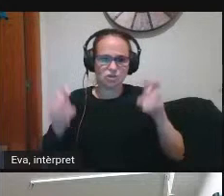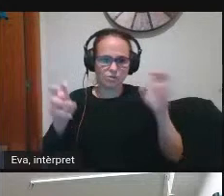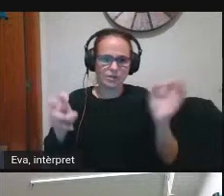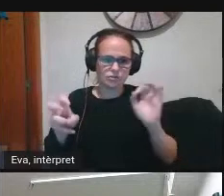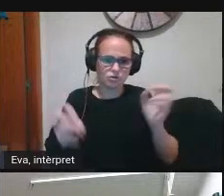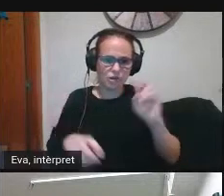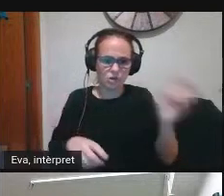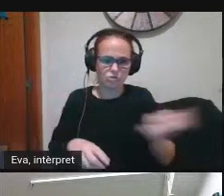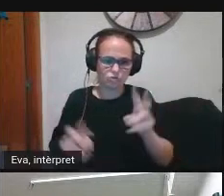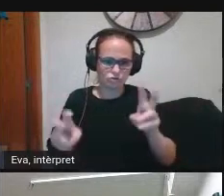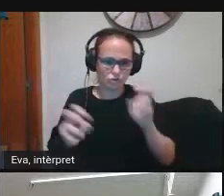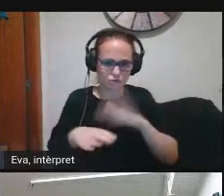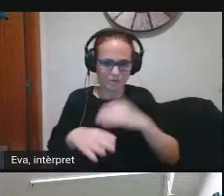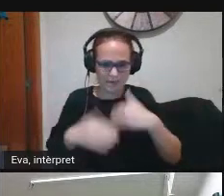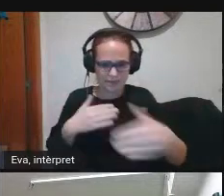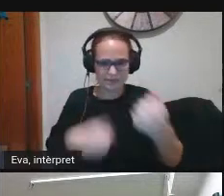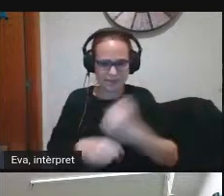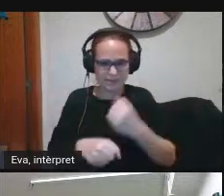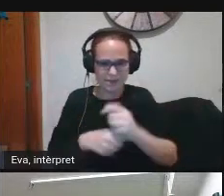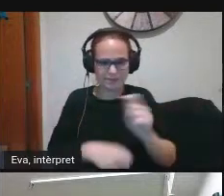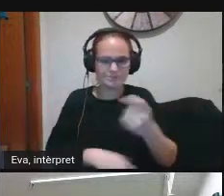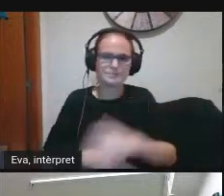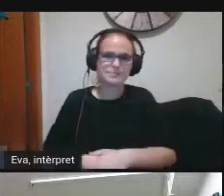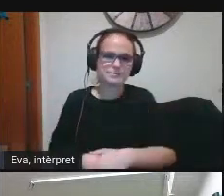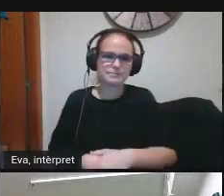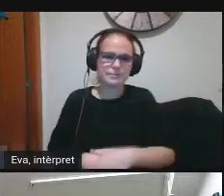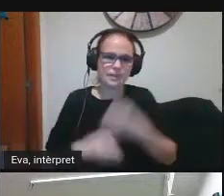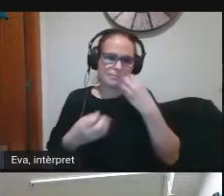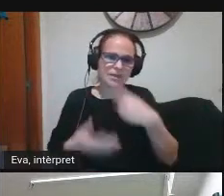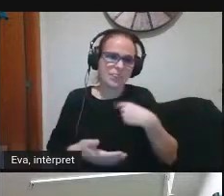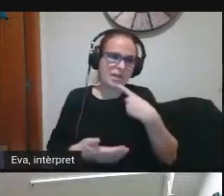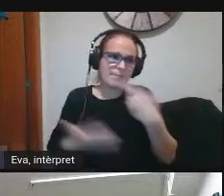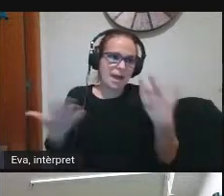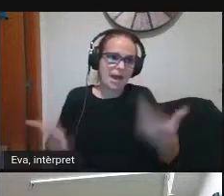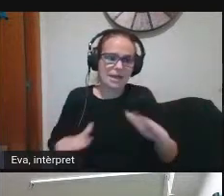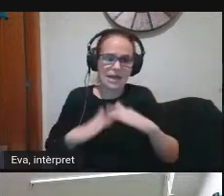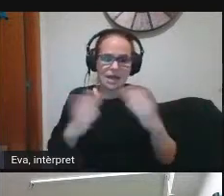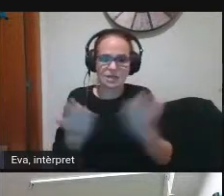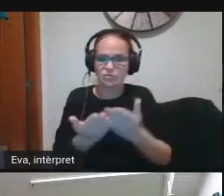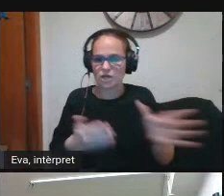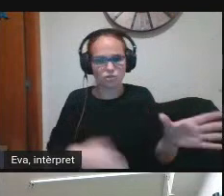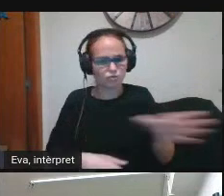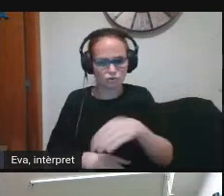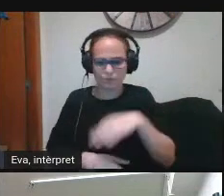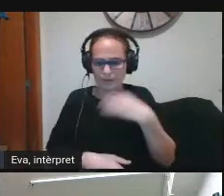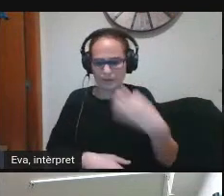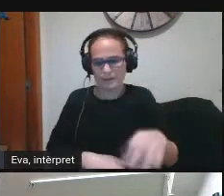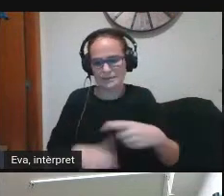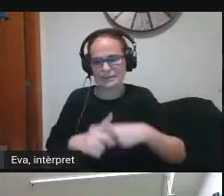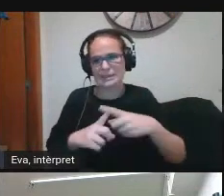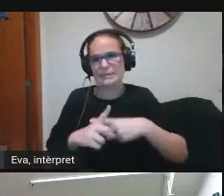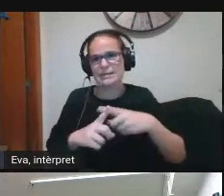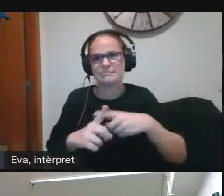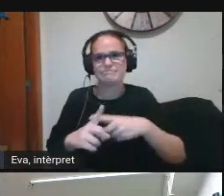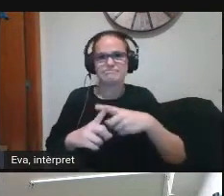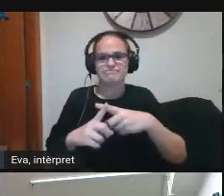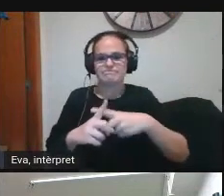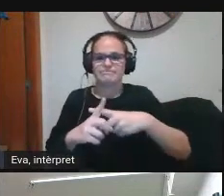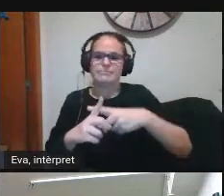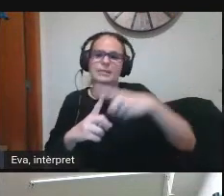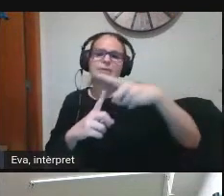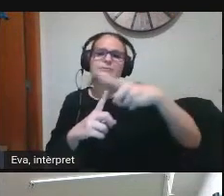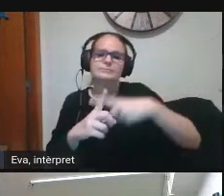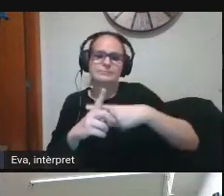per treballar a veure ara podríem dir que a l'escola tothom és capaç en un grau major o menor